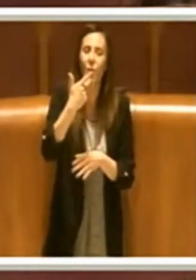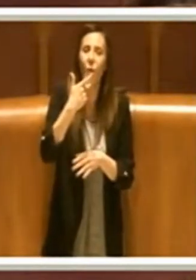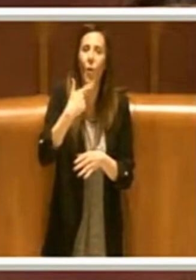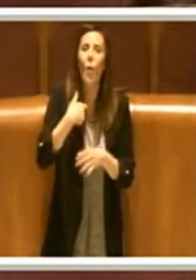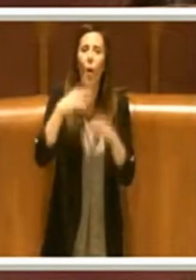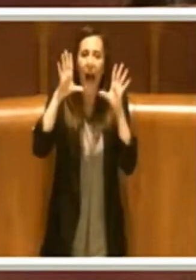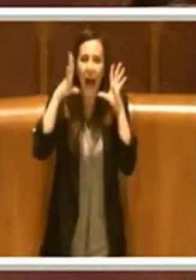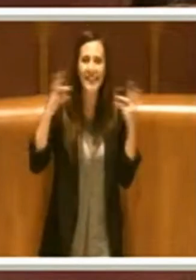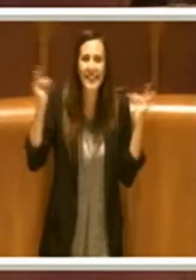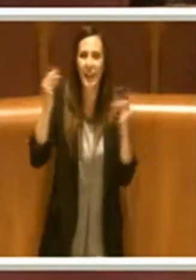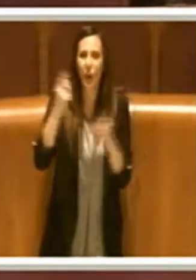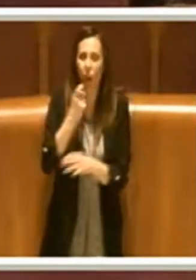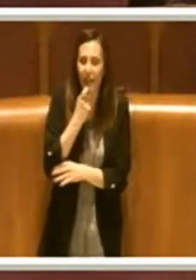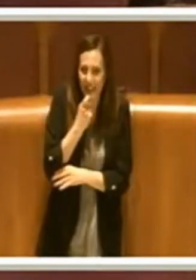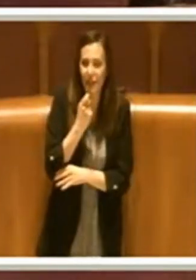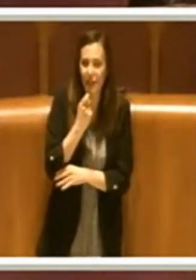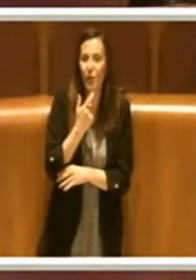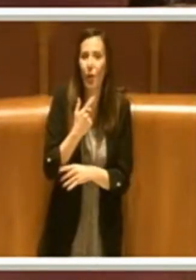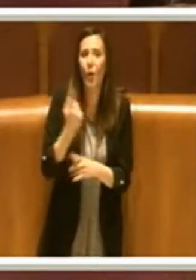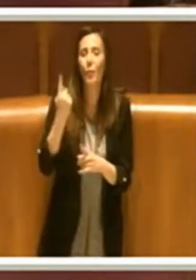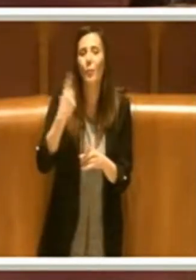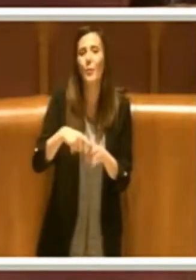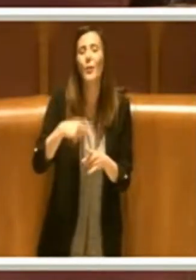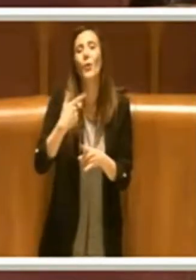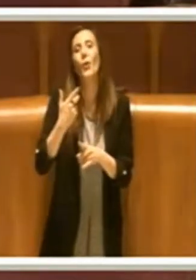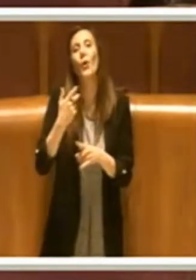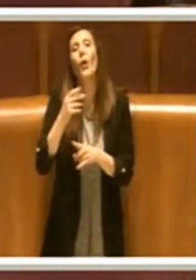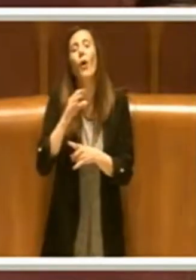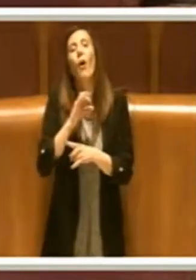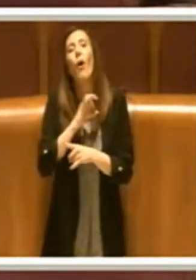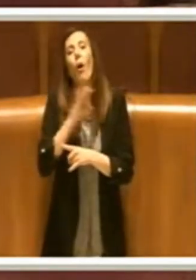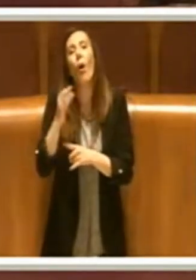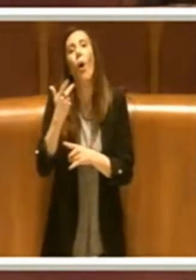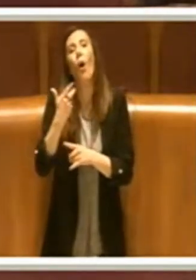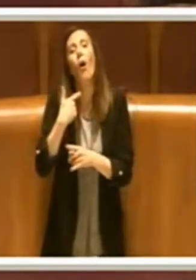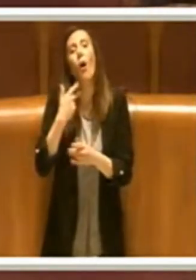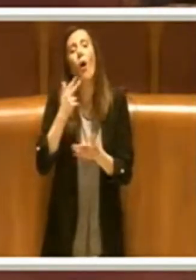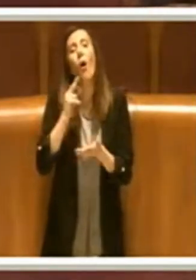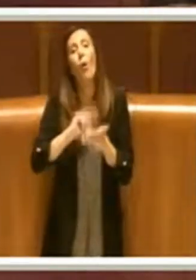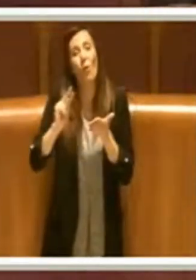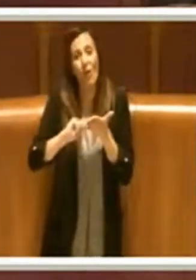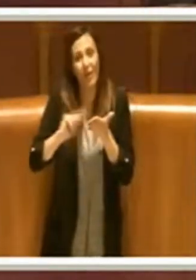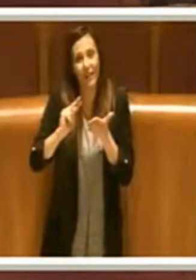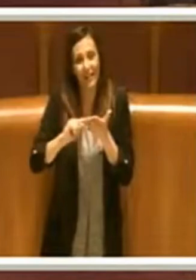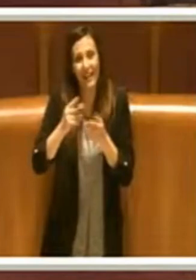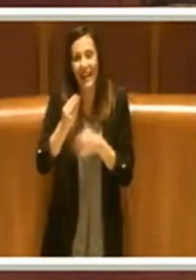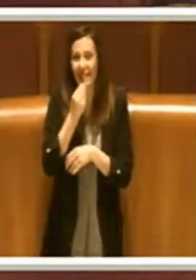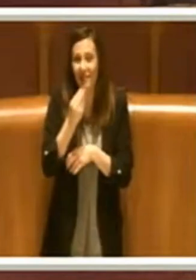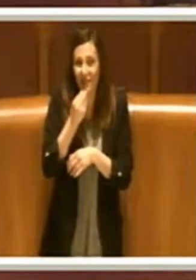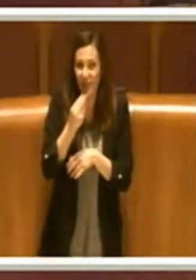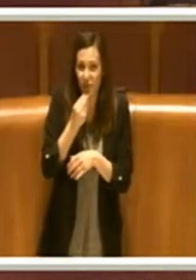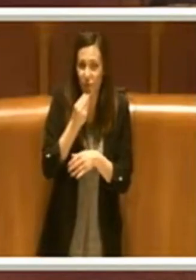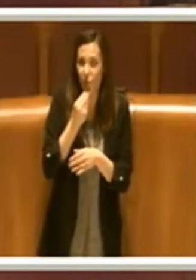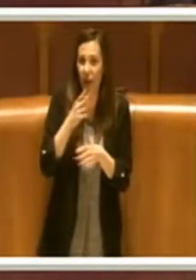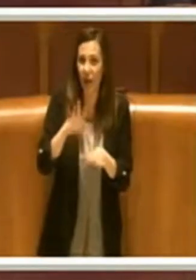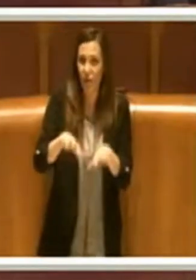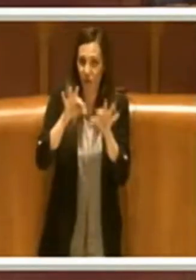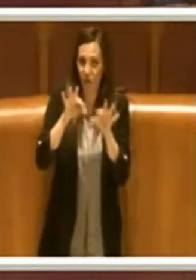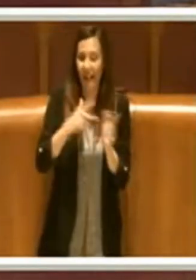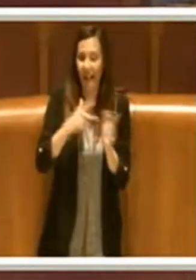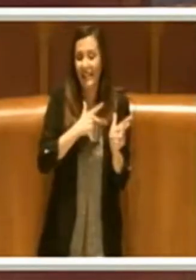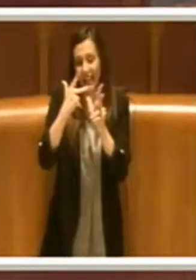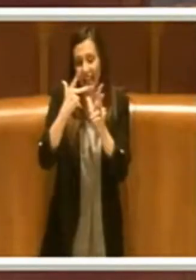connessi all'espletamento dell'obbligo scolastico, quindi la riflessione scolastica, quindi il